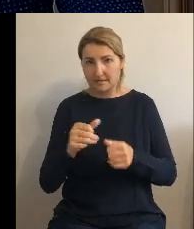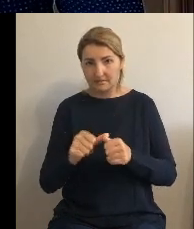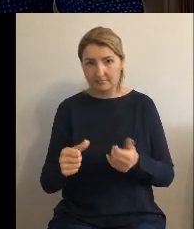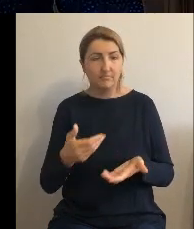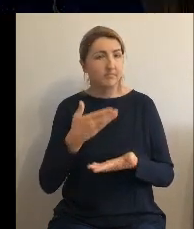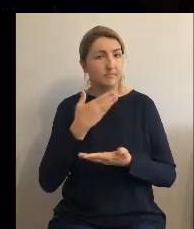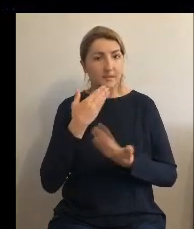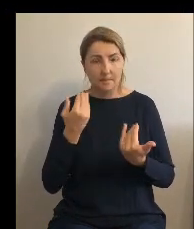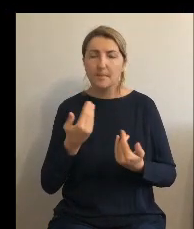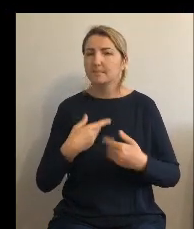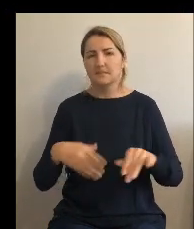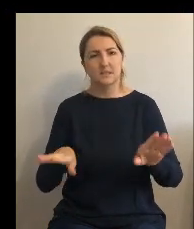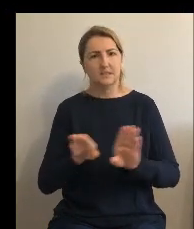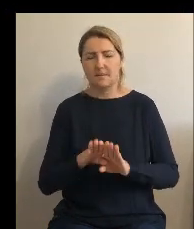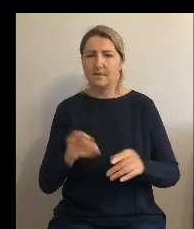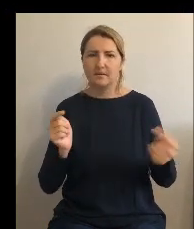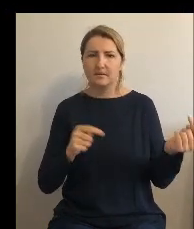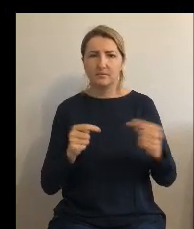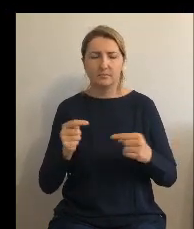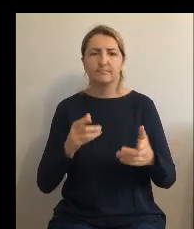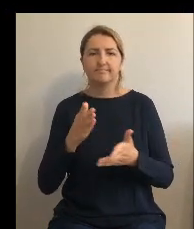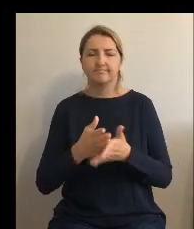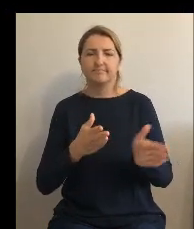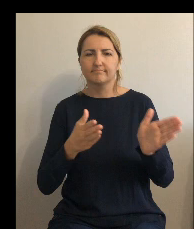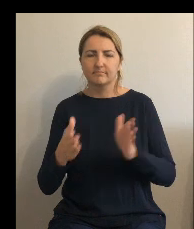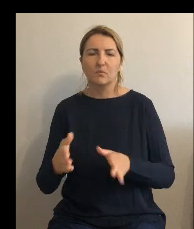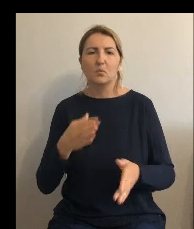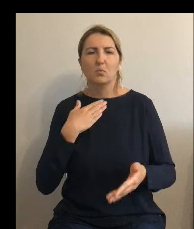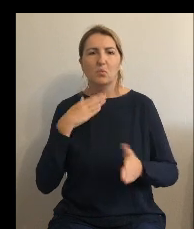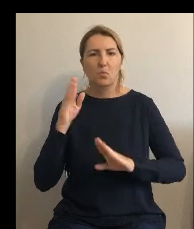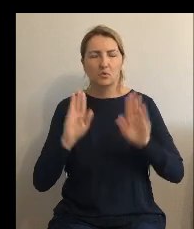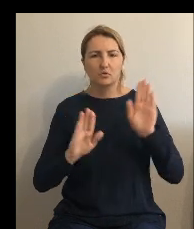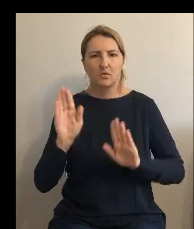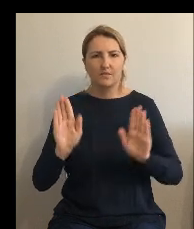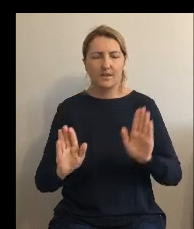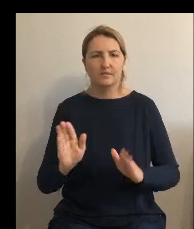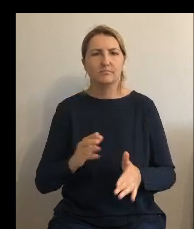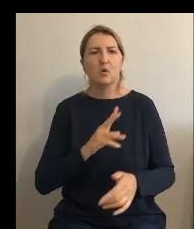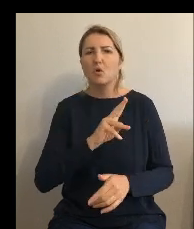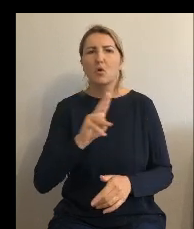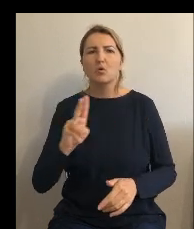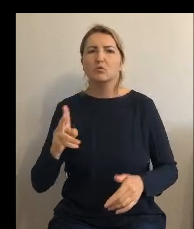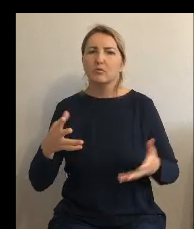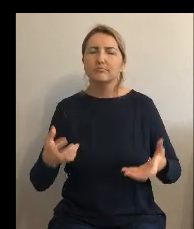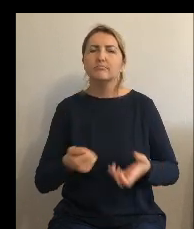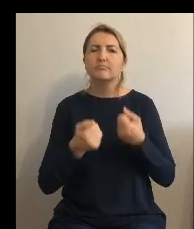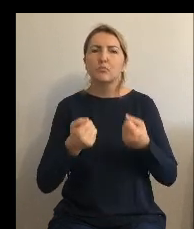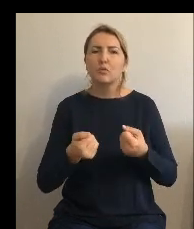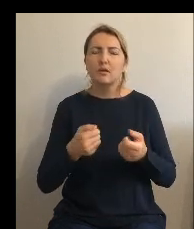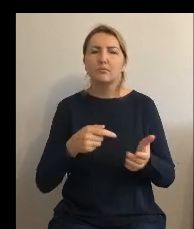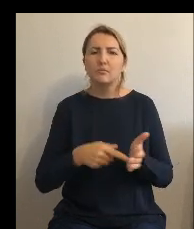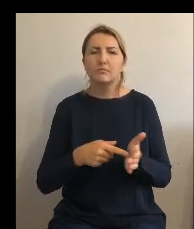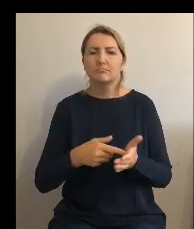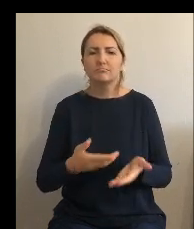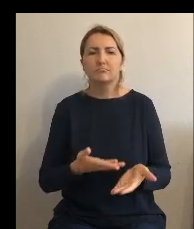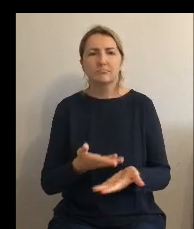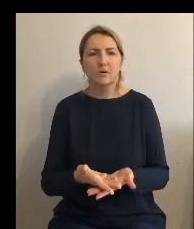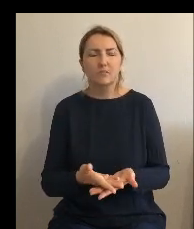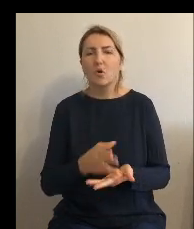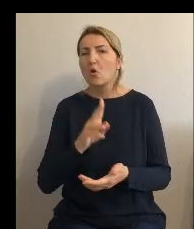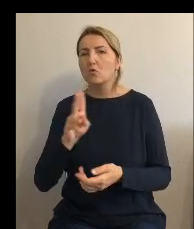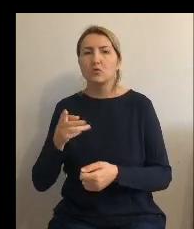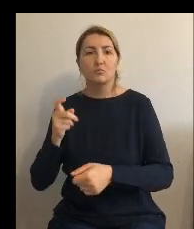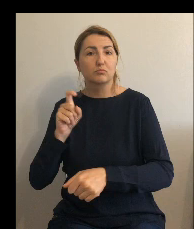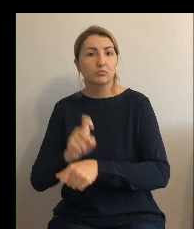zamykam dyskusję. Przystępujemy do głosowania. Kto z Państwa radnych jest za przyjęciem projektu uchwały w zaproponowanym kształcie? Kto jest przeciw?